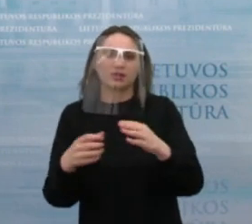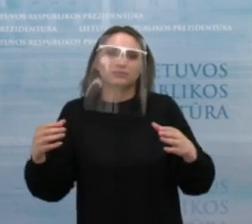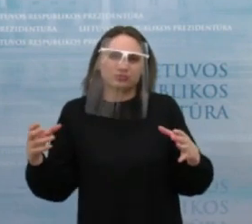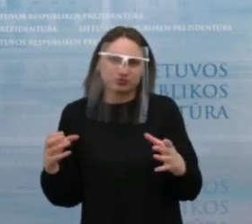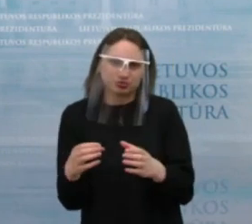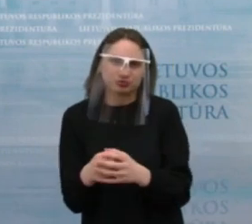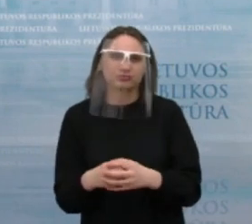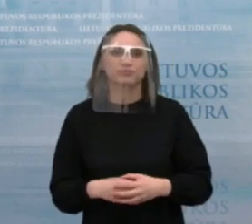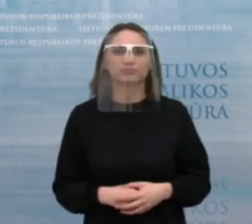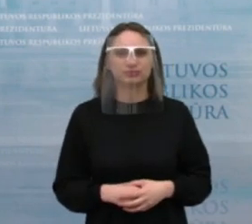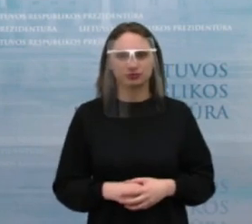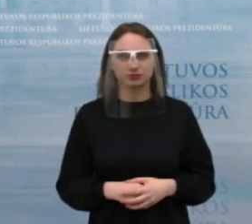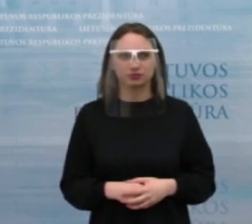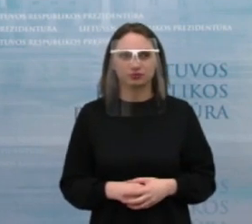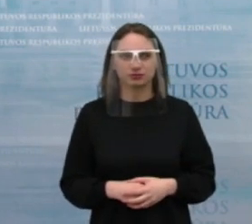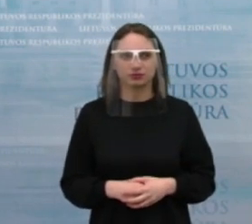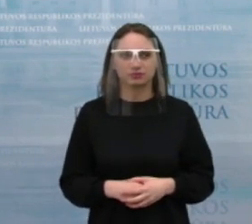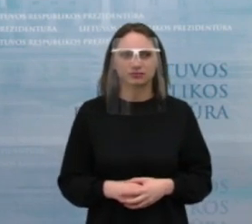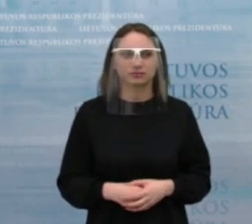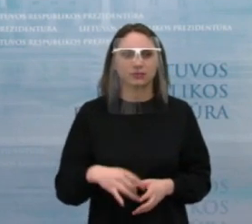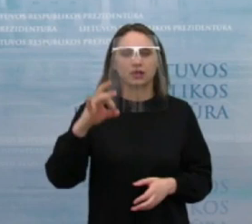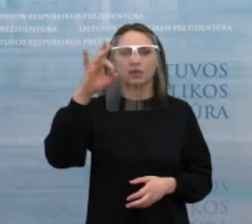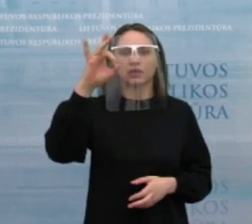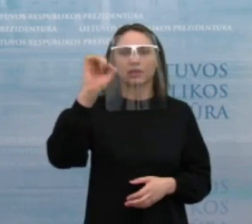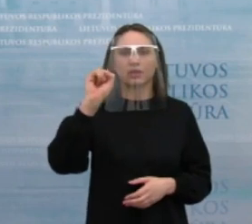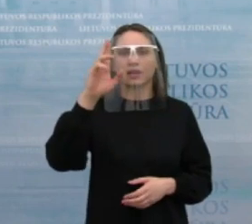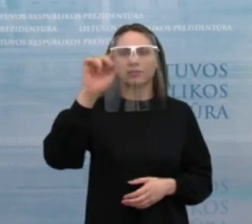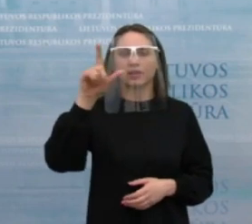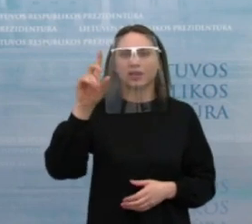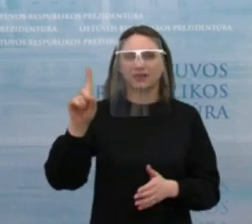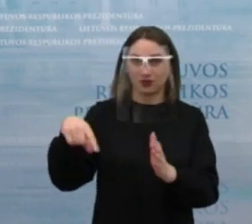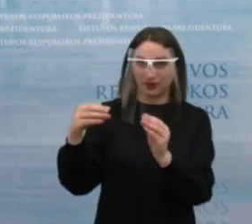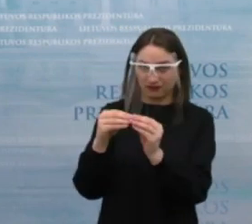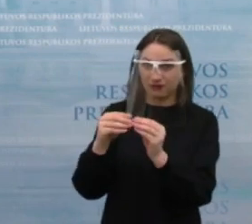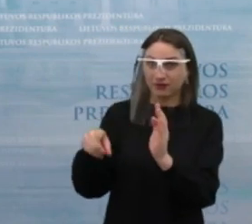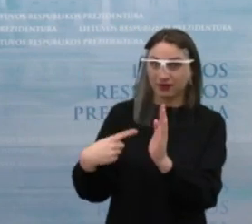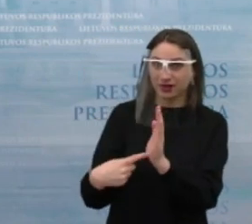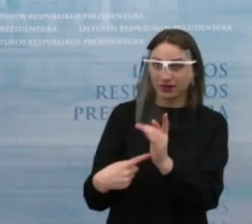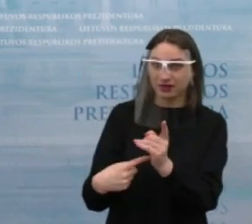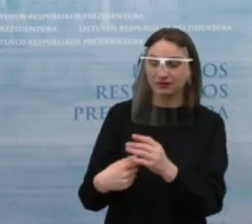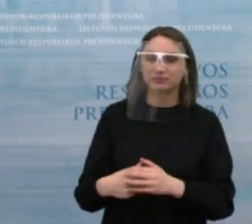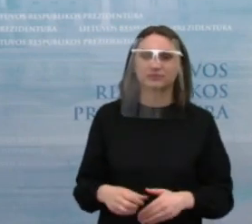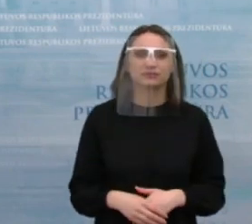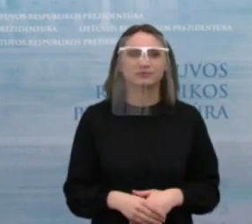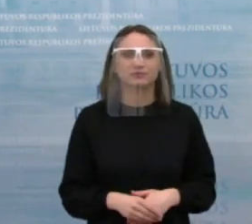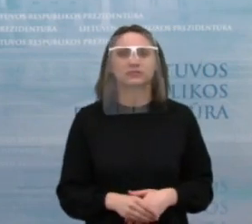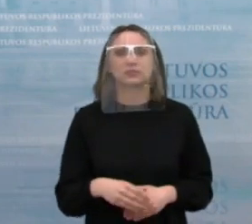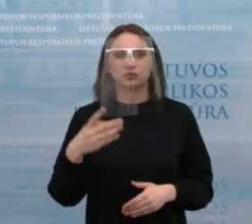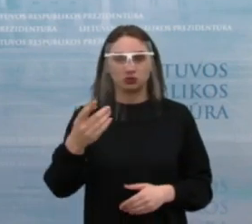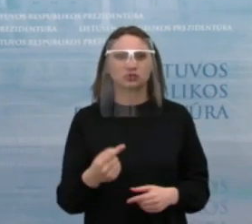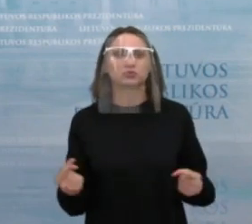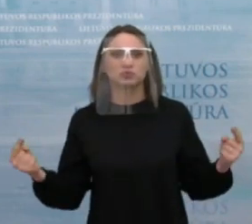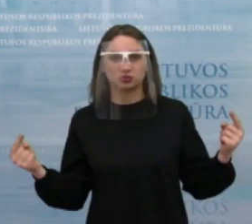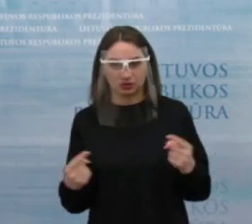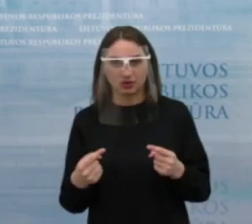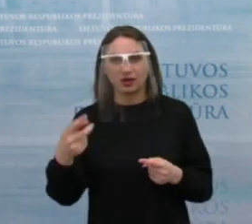turėjome prieš pandemiją. Dar matau, kad Gabrielė turbūt nori pastikslinti. Prašau, Gabrielė. Taip, tai ar jūs pripažįstate, kad Lietuva